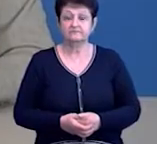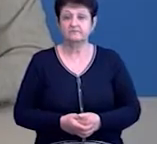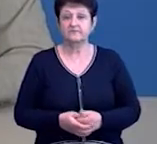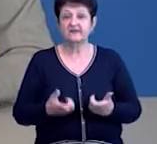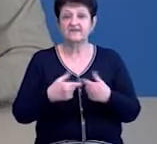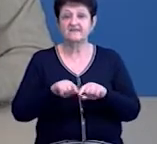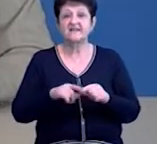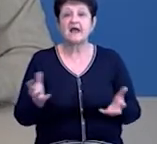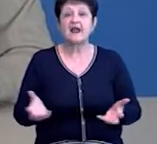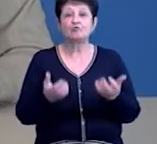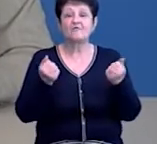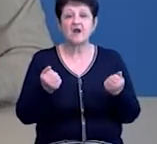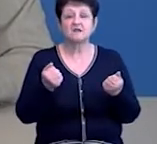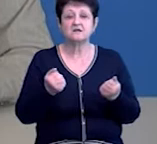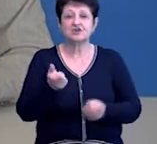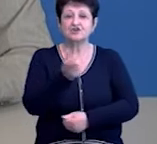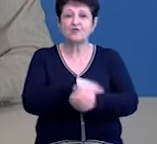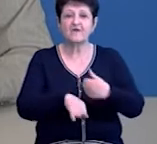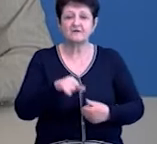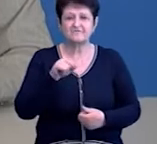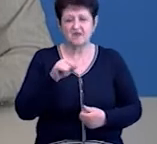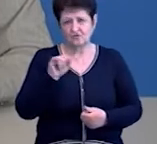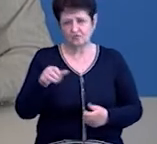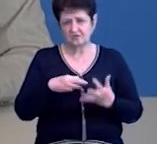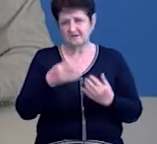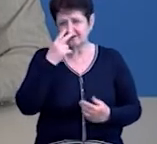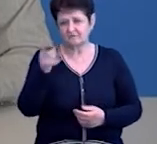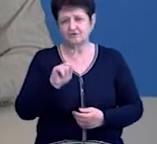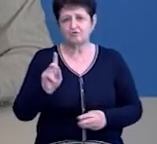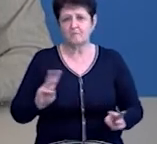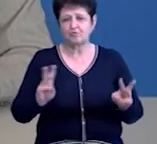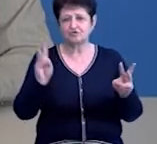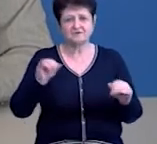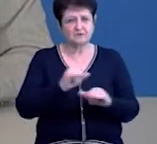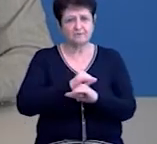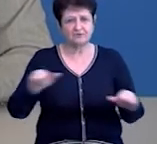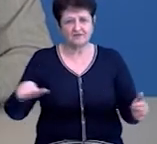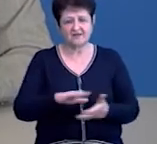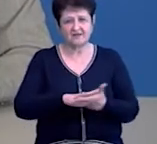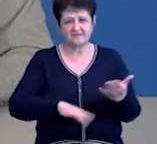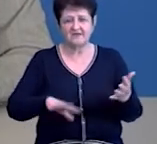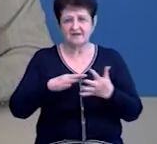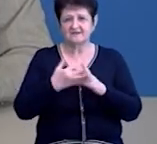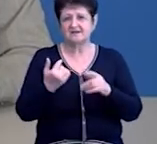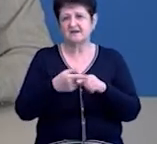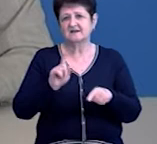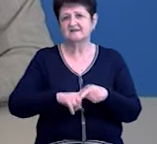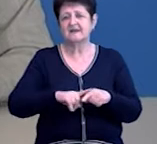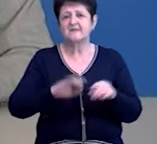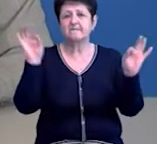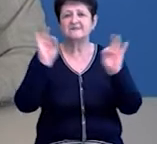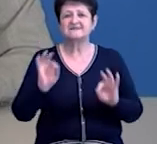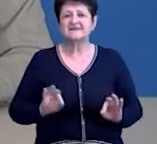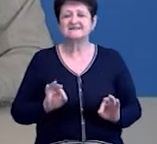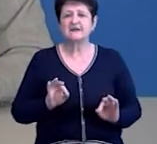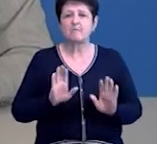Відділення рятувальників вночі чергувало у кацірах. Слідкували за тим, щоб пожежа не пішла далі. Каціри – це частина мистецького поселення